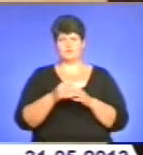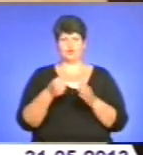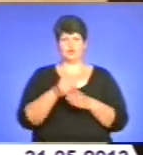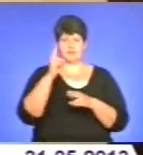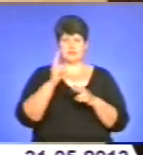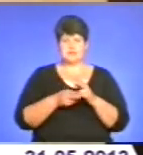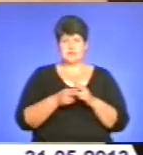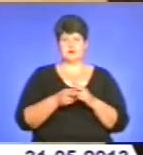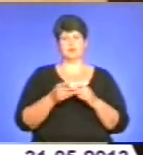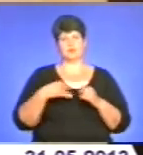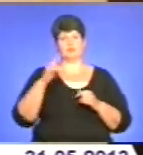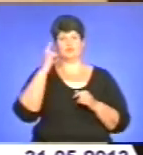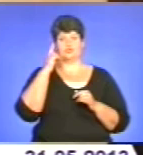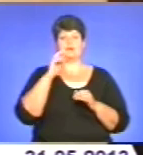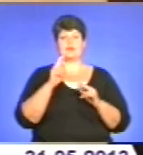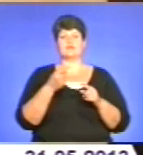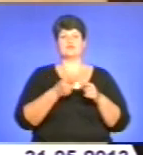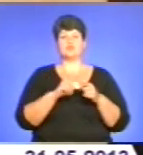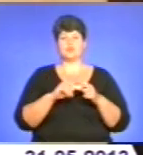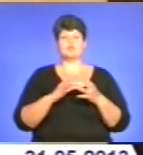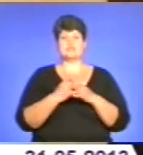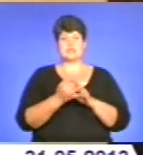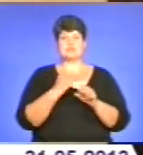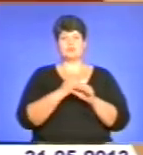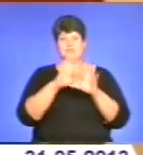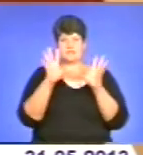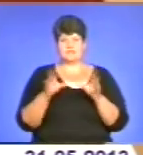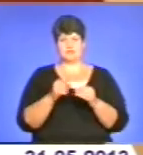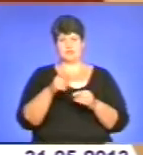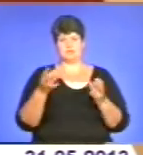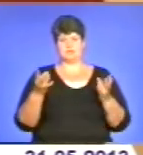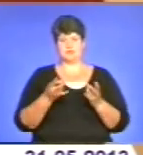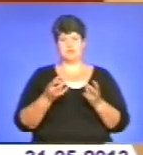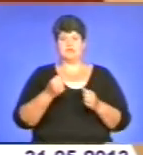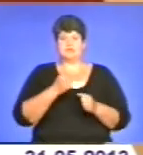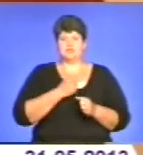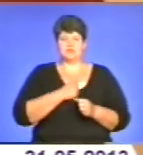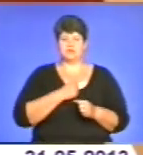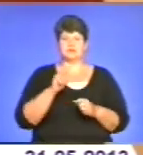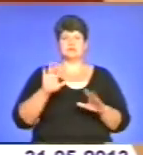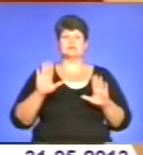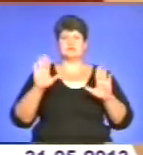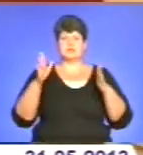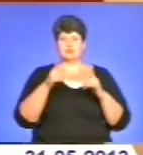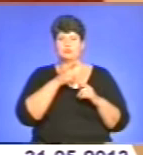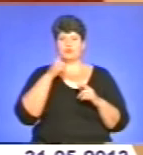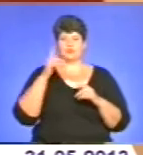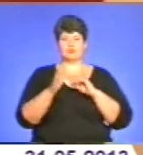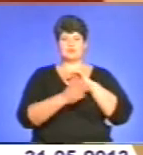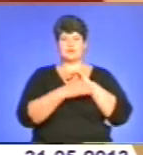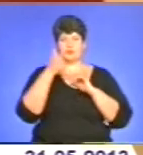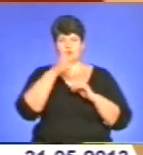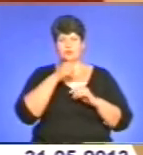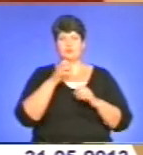вирішення, то ми можемо подумати, як в цьому селі зробити все, що там потрібно. На жаль, так складається, що протягом останнього року зараз це питання було просто